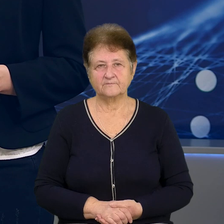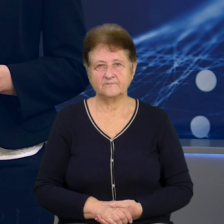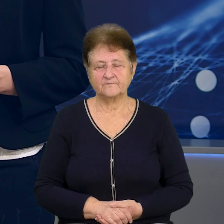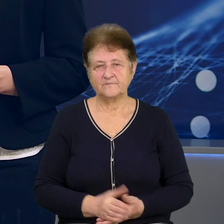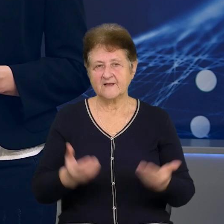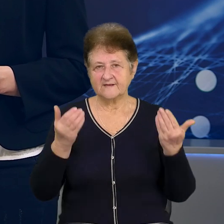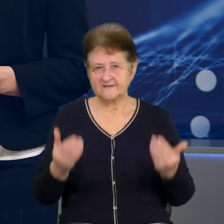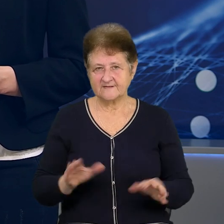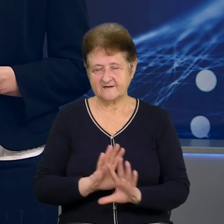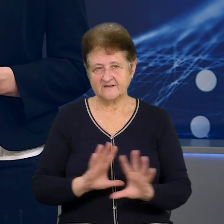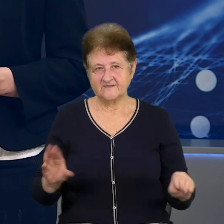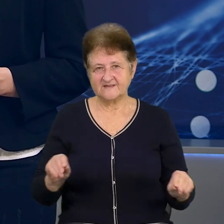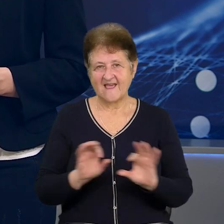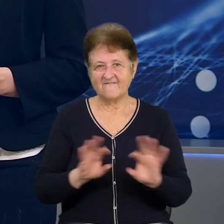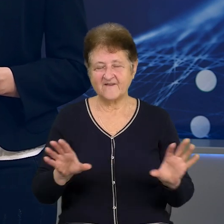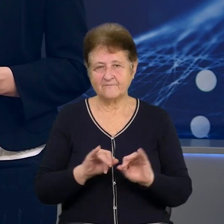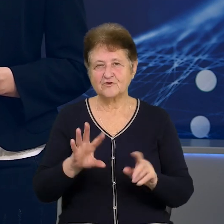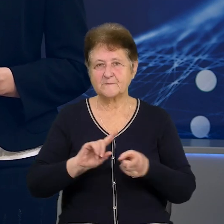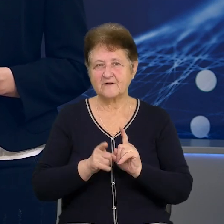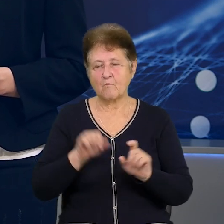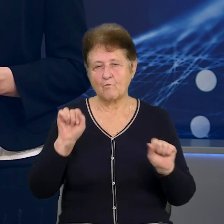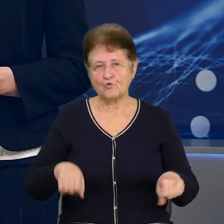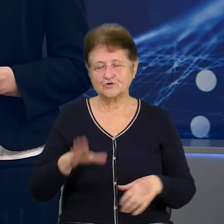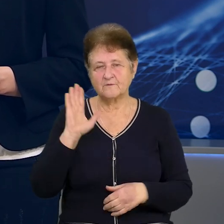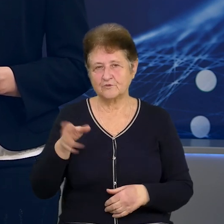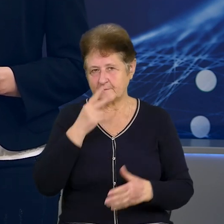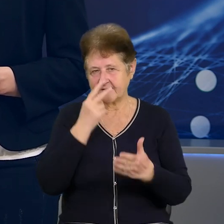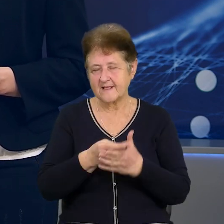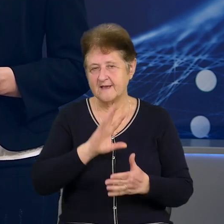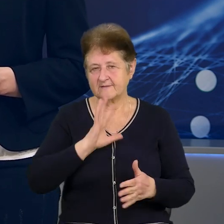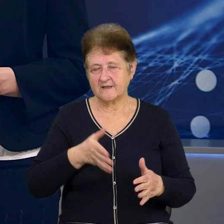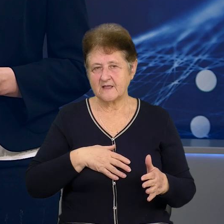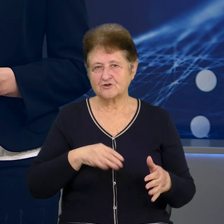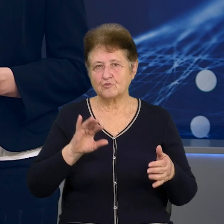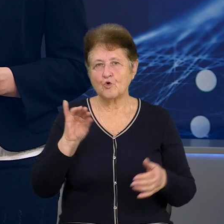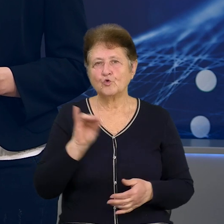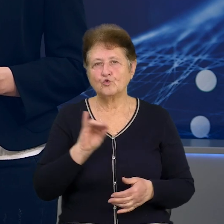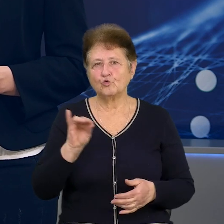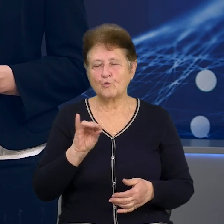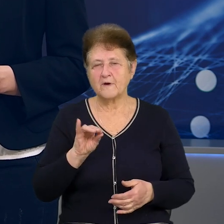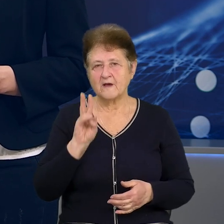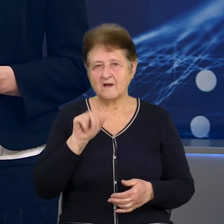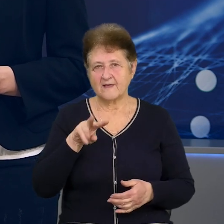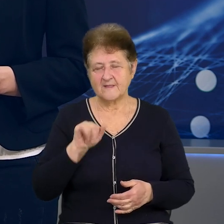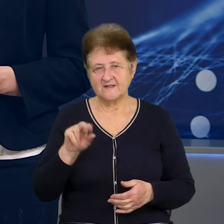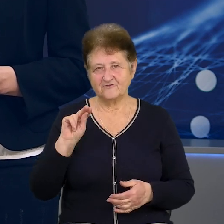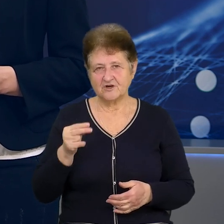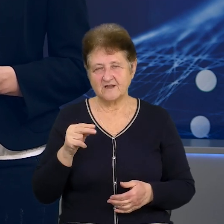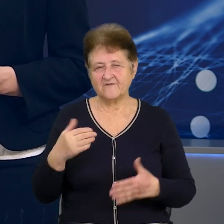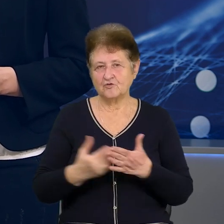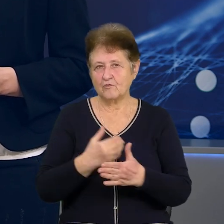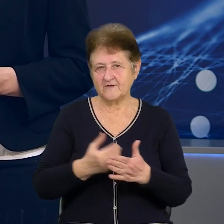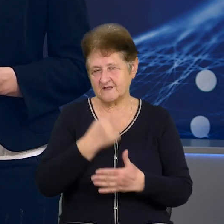Наразі у мене все. Випуск із сурдоперекладу можна буде переглянути на нашому ютуб-каналі Суспільне Чернігів. В ефірі новини